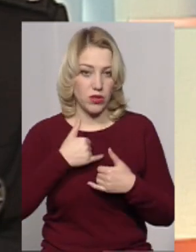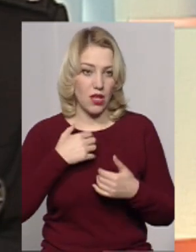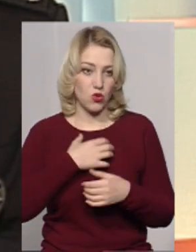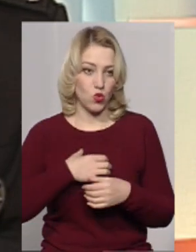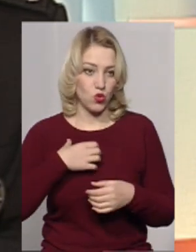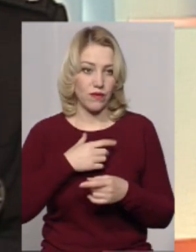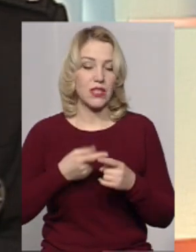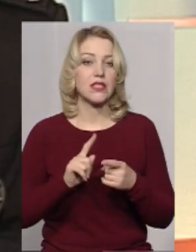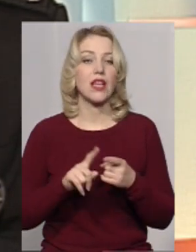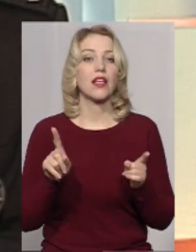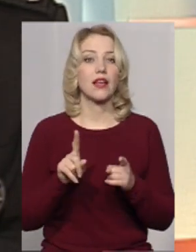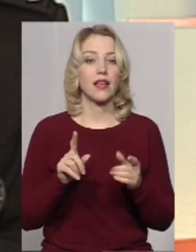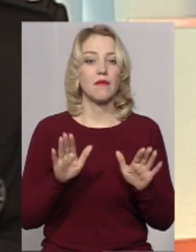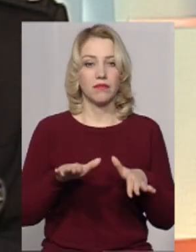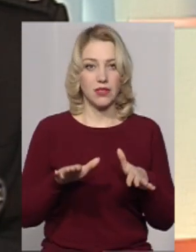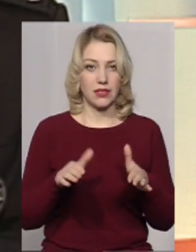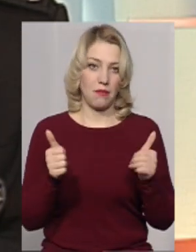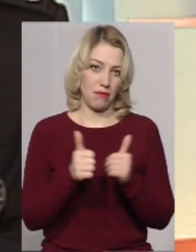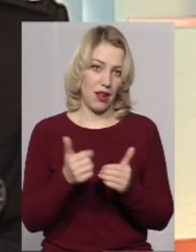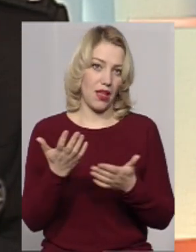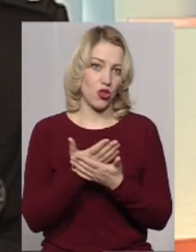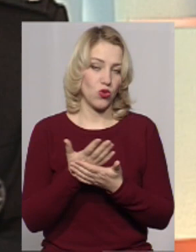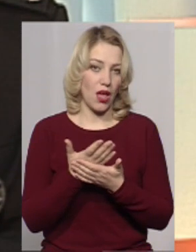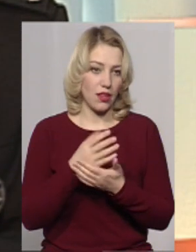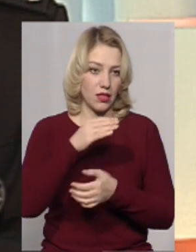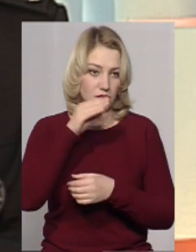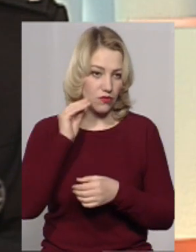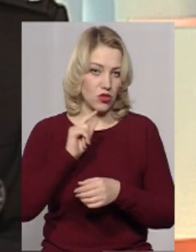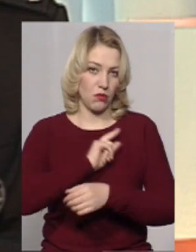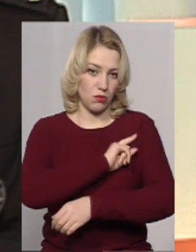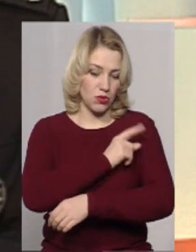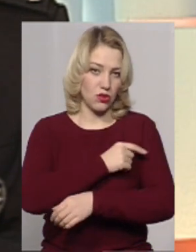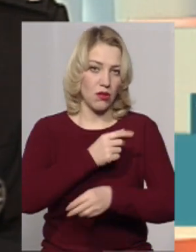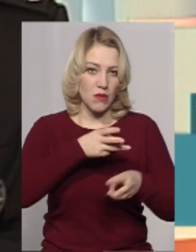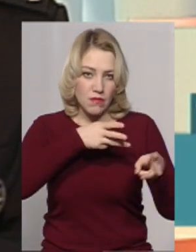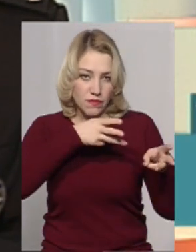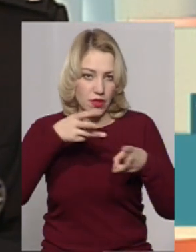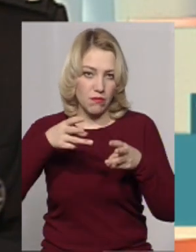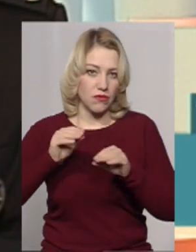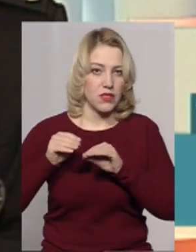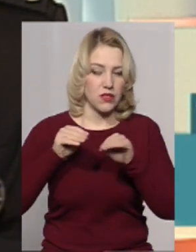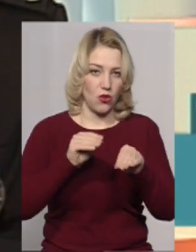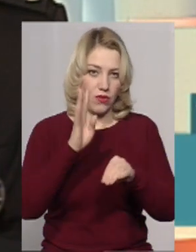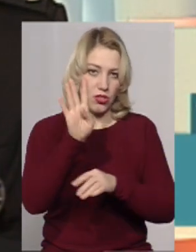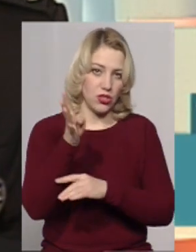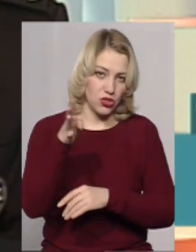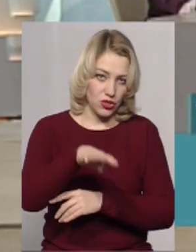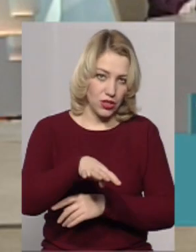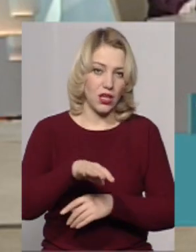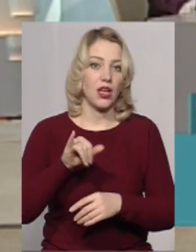наприклад, місце, це біля кінотеатру Шевченка, так, ми підсилили її, ми перед новим роком встановили чотири допоміжних камери.